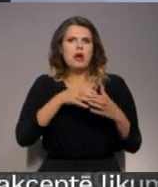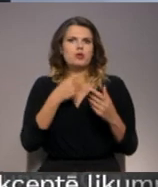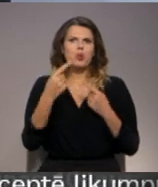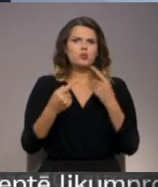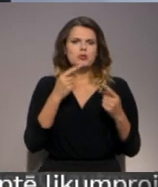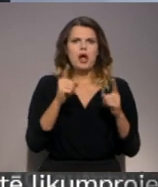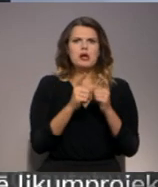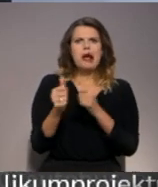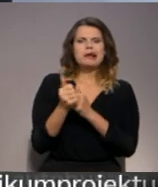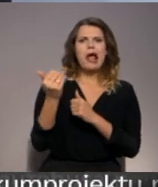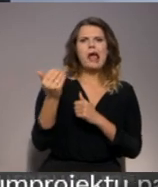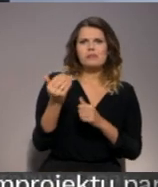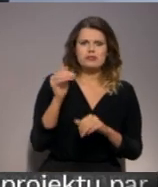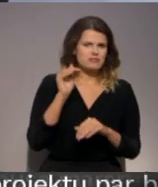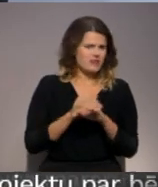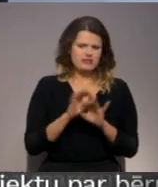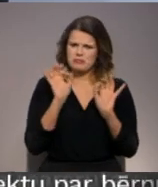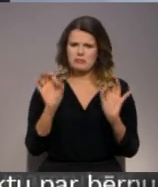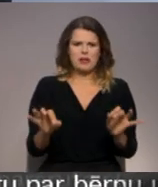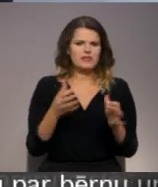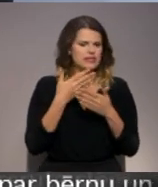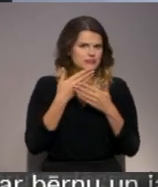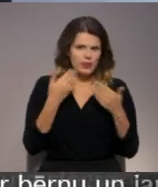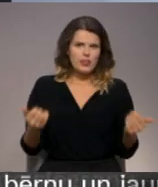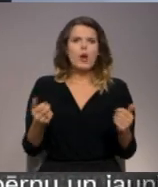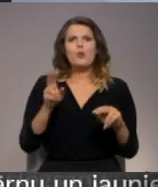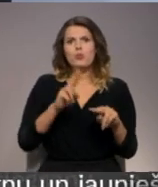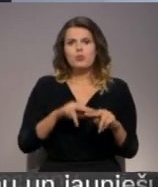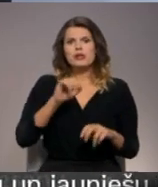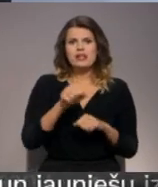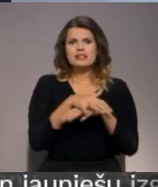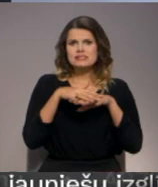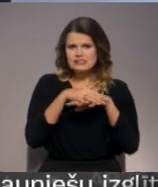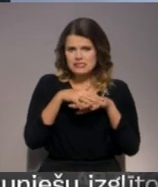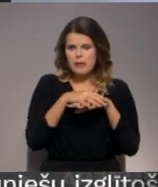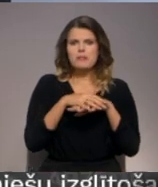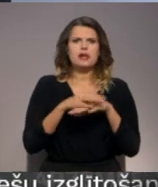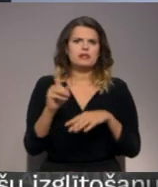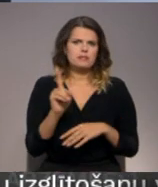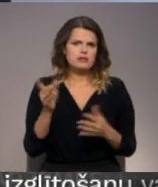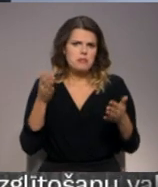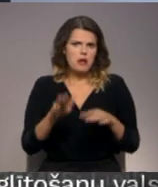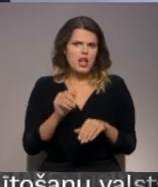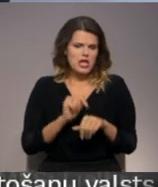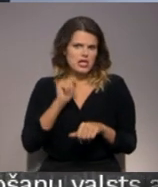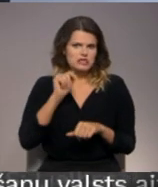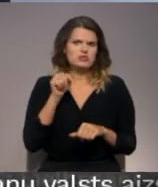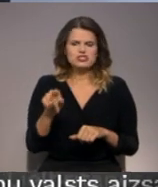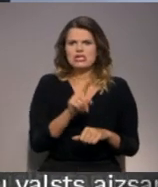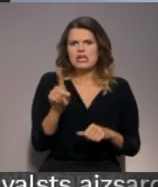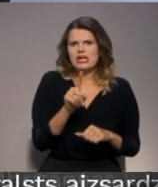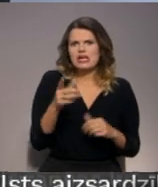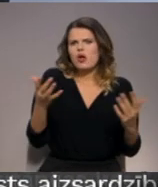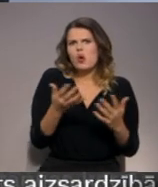runā kā par Kaimiņu partiju, kas neatspogu ļoti patiesību. Ja sabiedrība ir palicis iespējas, ka šī ir kaut